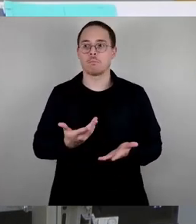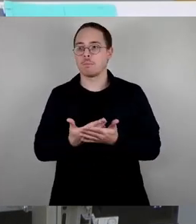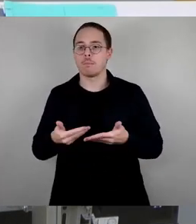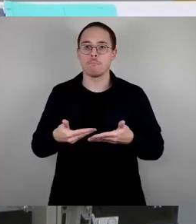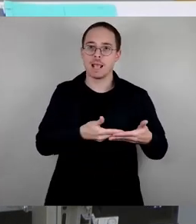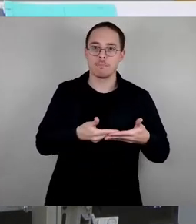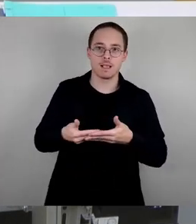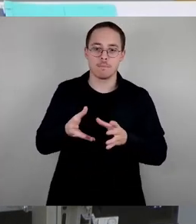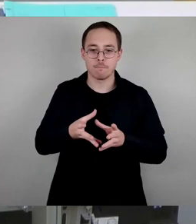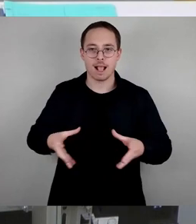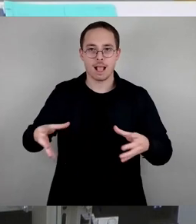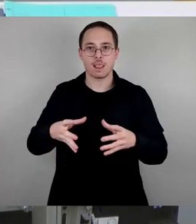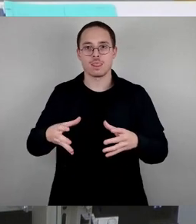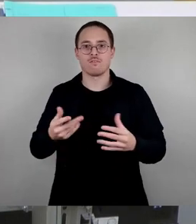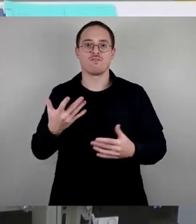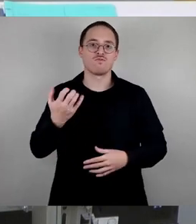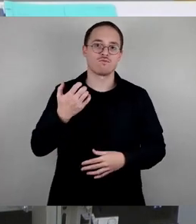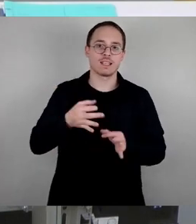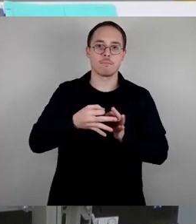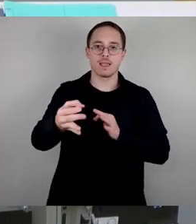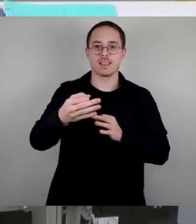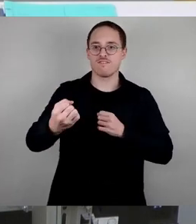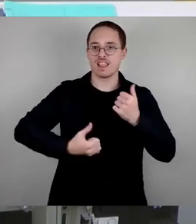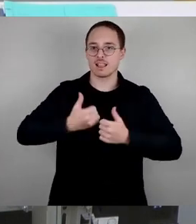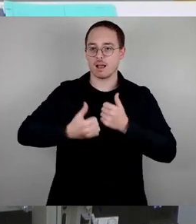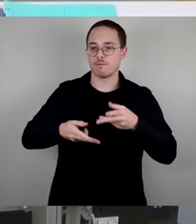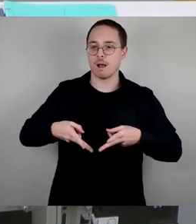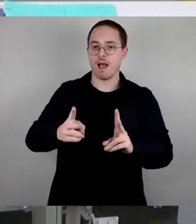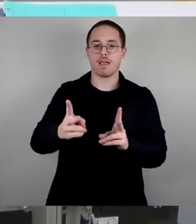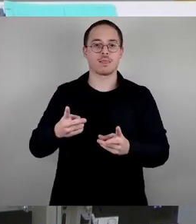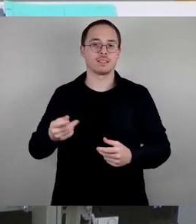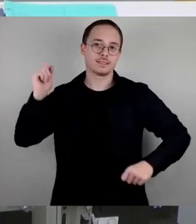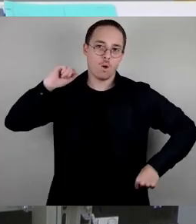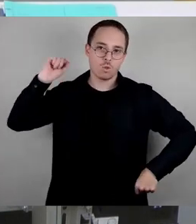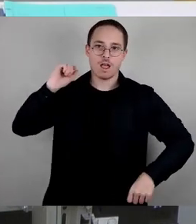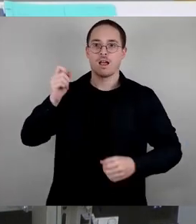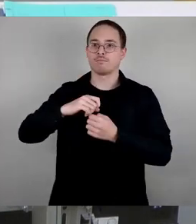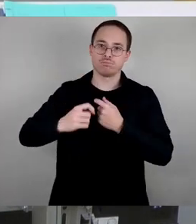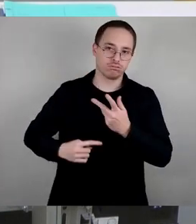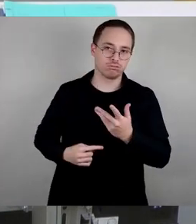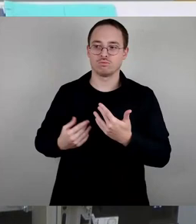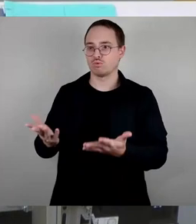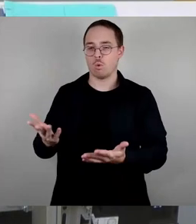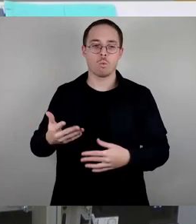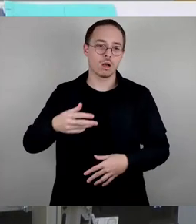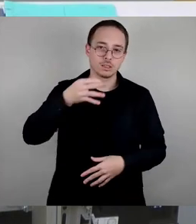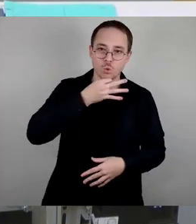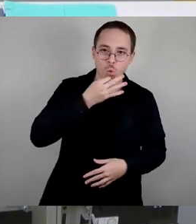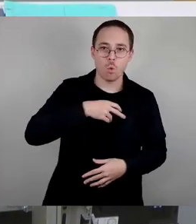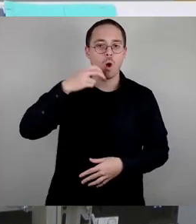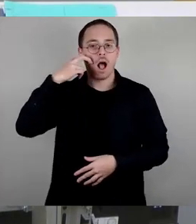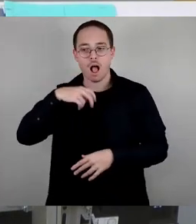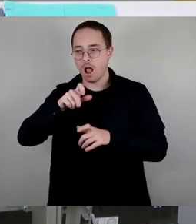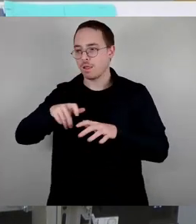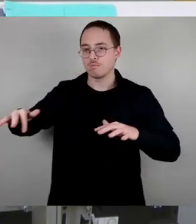Strömungskanal, Rutsche oder Sauna. Jung und alt tummeln sich gern im Kühlen nass, erholen sich am Beckenrand oder schwitzen in der Blocksauna.